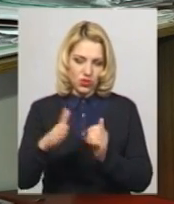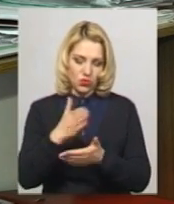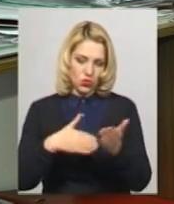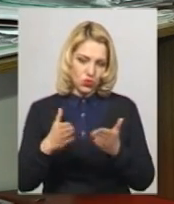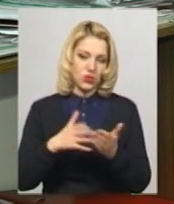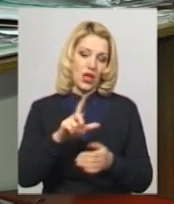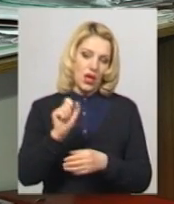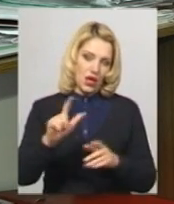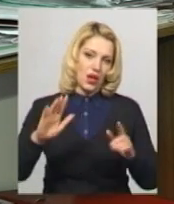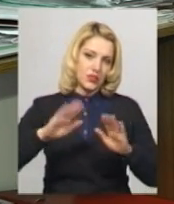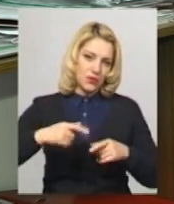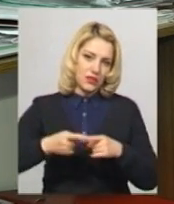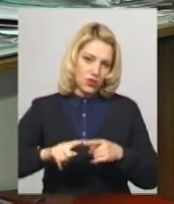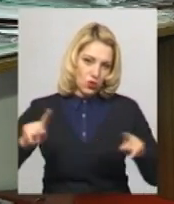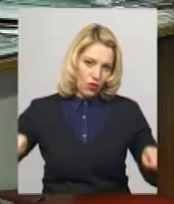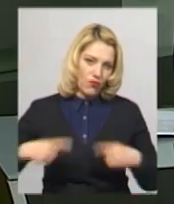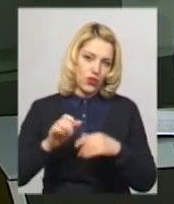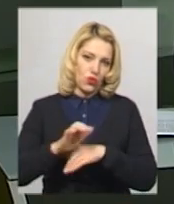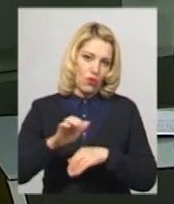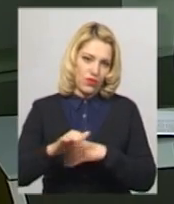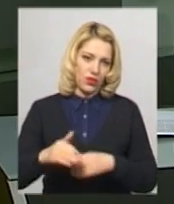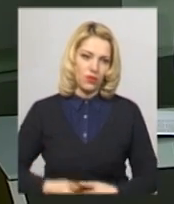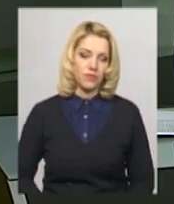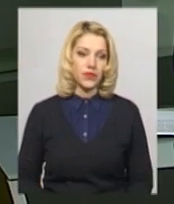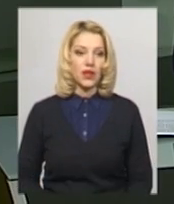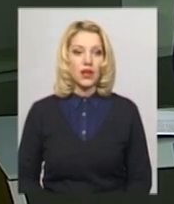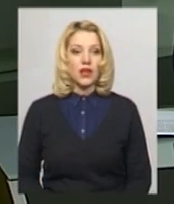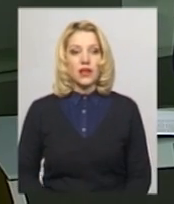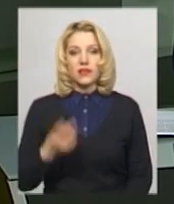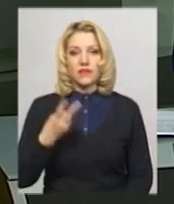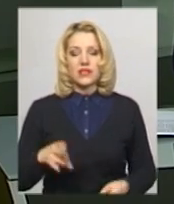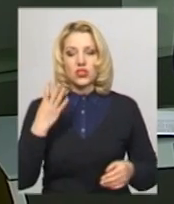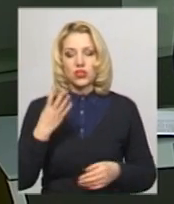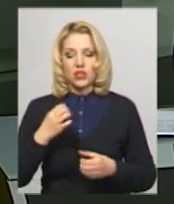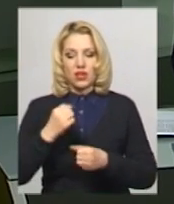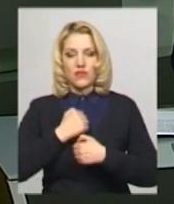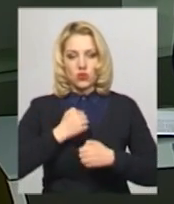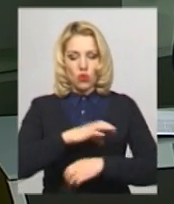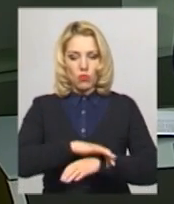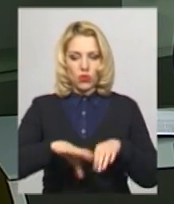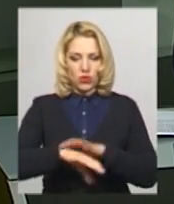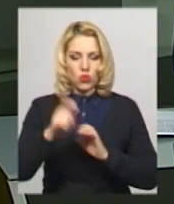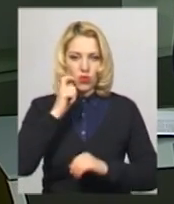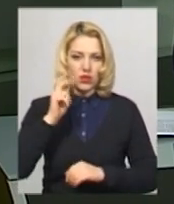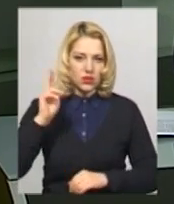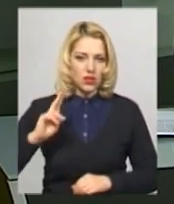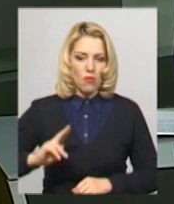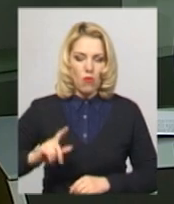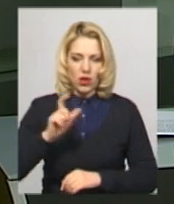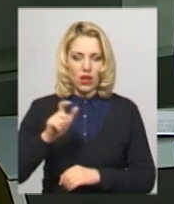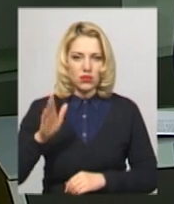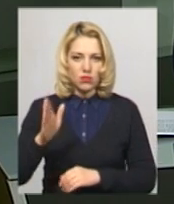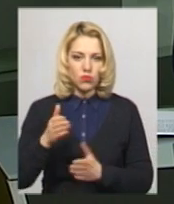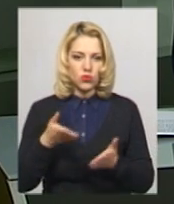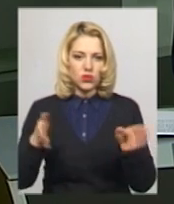споживачим, після чого було відновлено. 24 військовополоненні українські моряки лишатимуться під вартою до